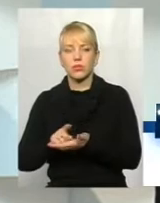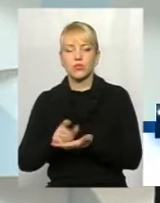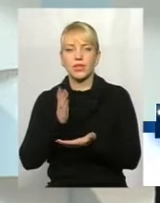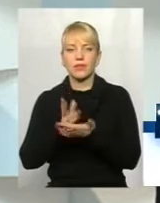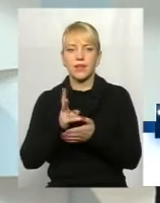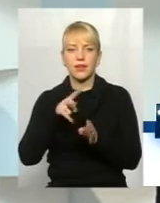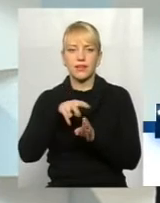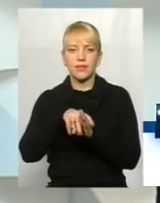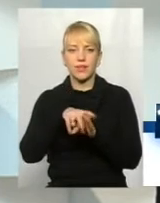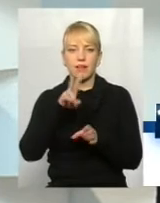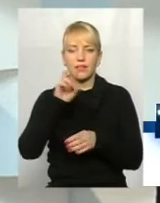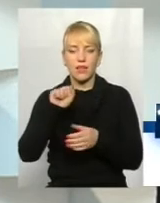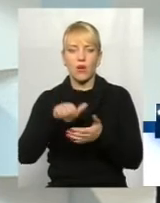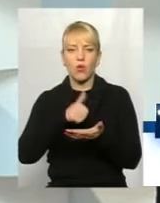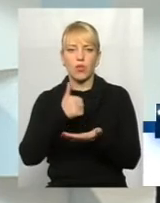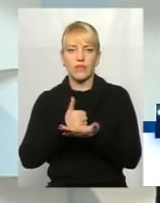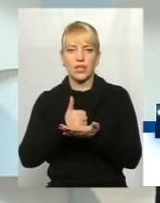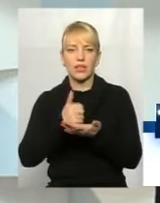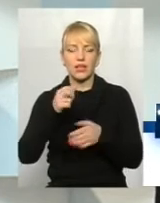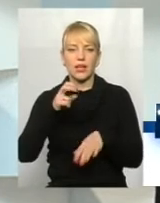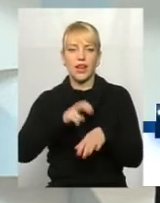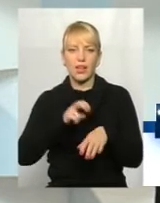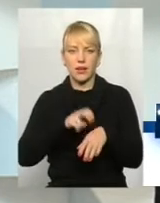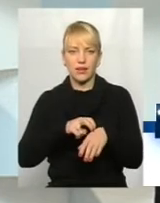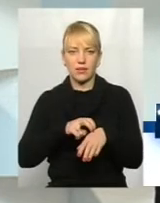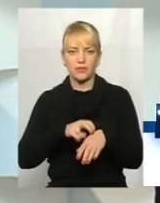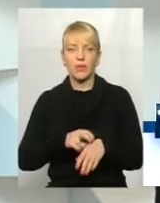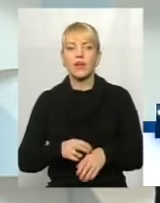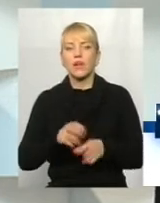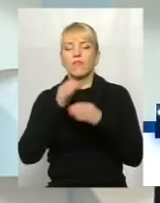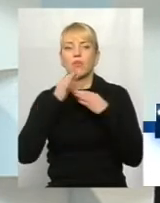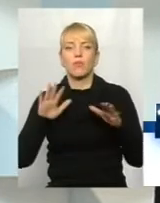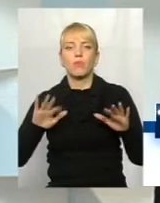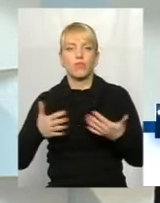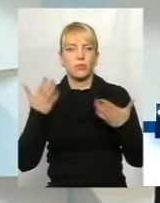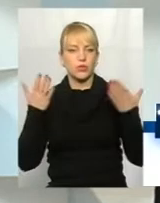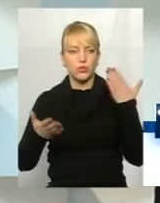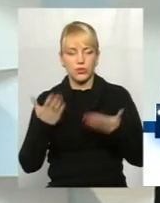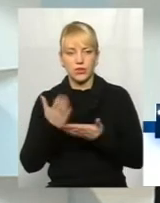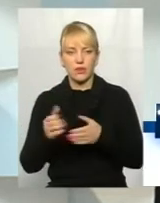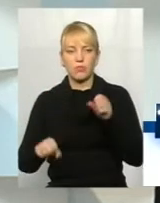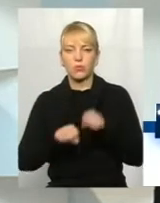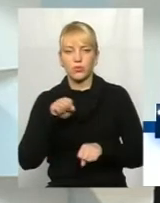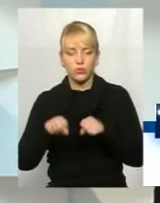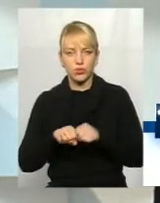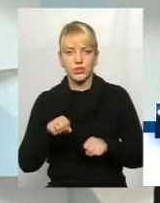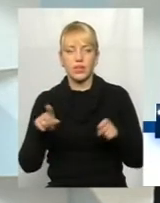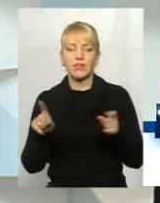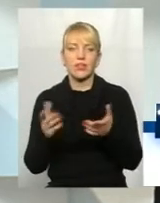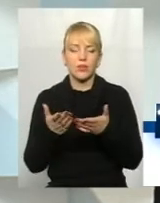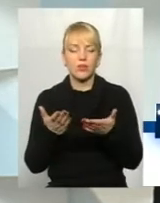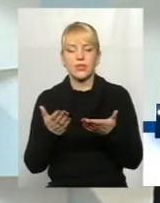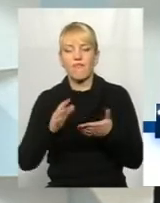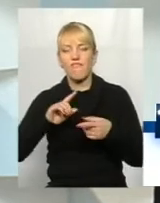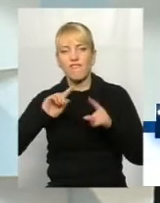головних лікарях Центрів первинної медико-санітарної допомоги. В любому випадку, якщо йдуть порушення якихось вимог,